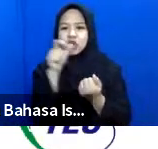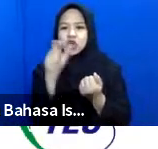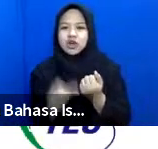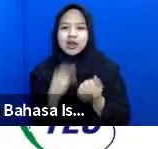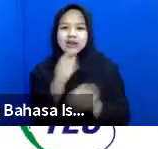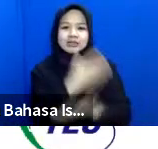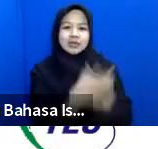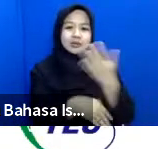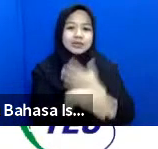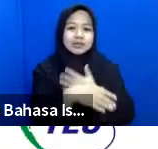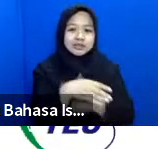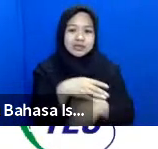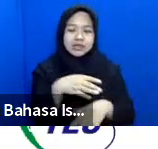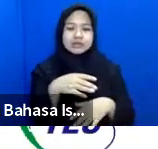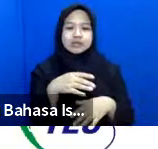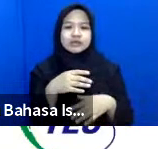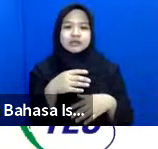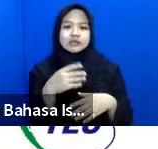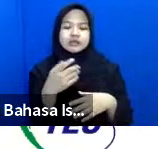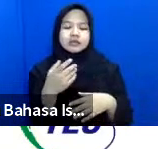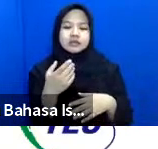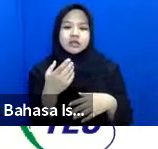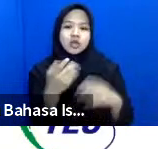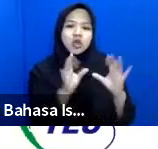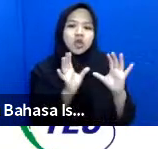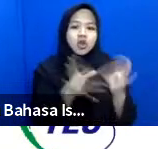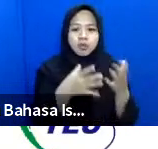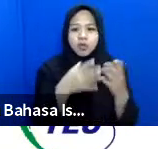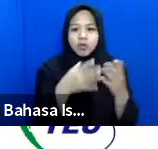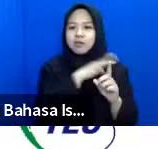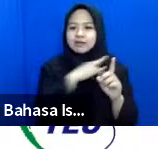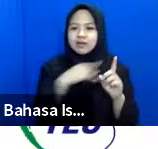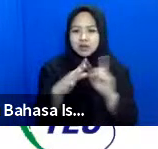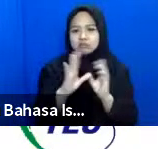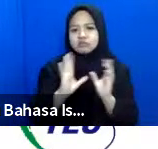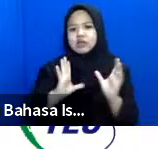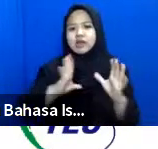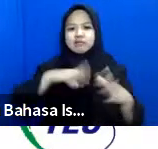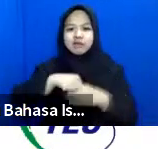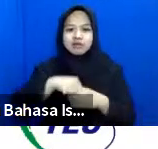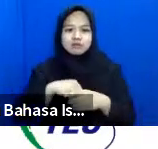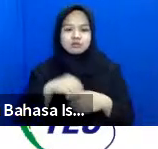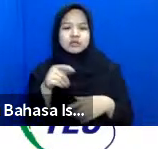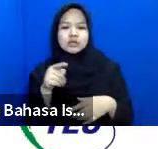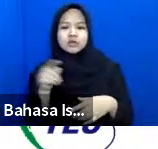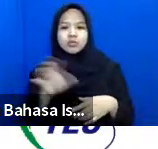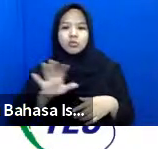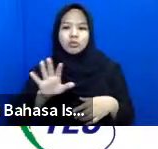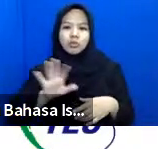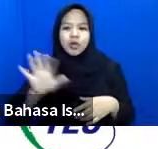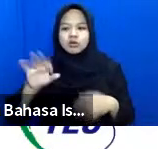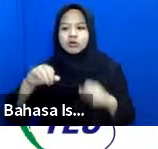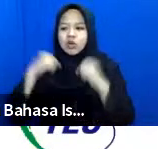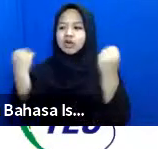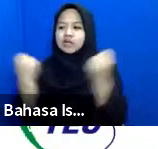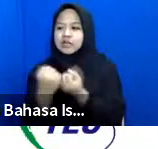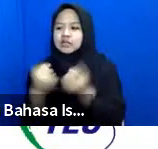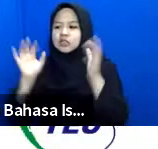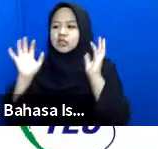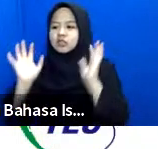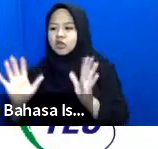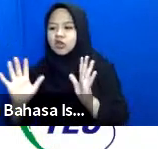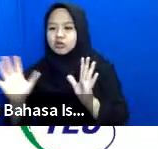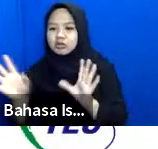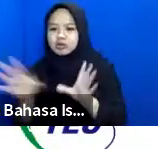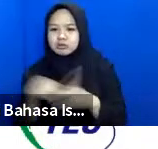disabilitas dan kelompok masyarakat terlibat jadi bukan hanya organisasi saja yang